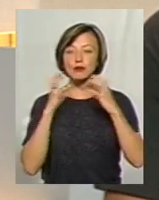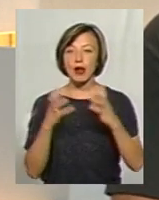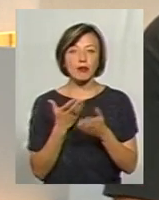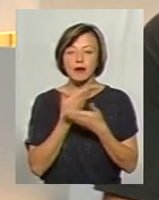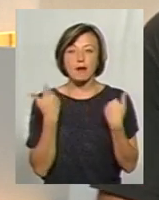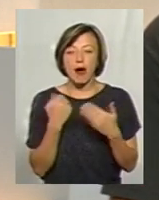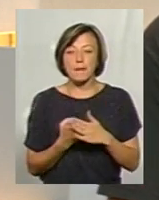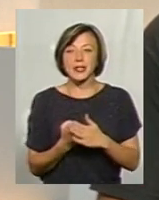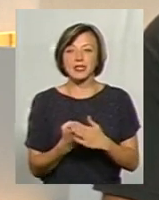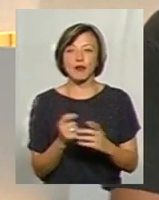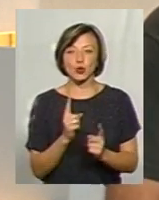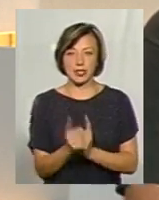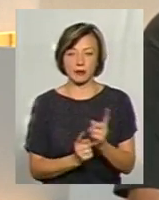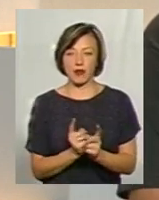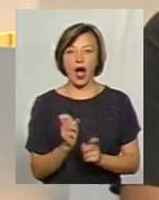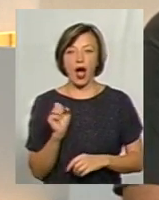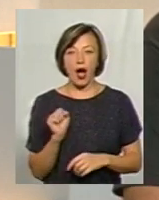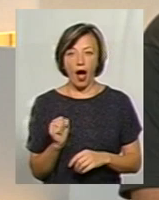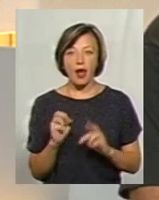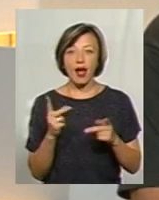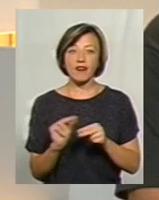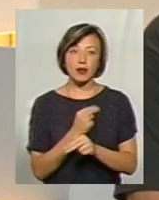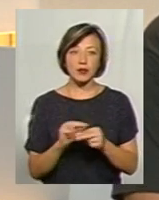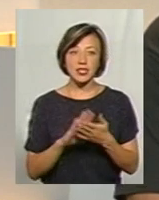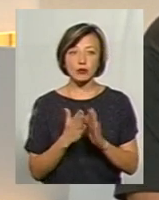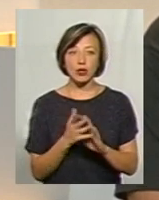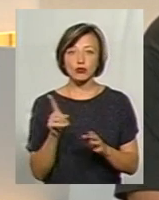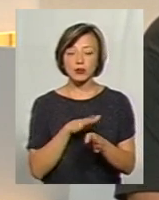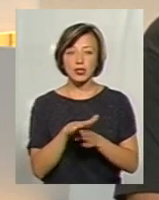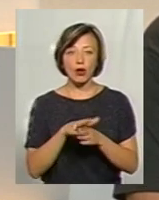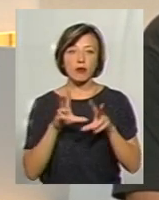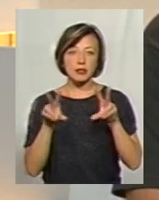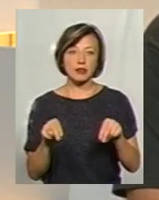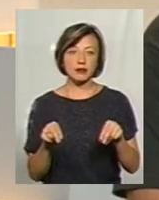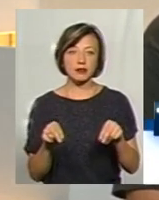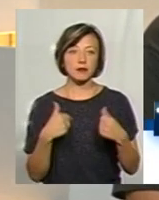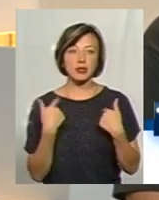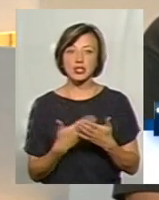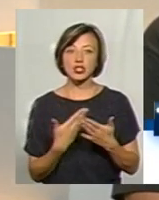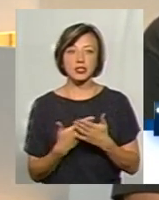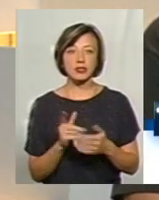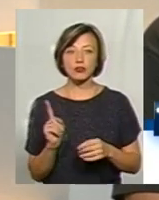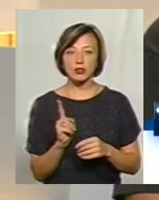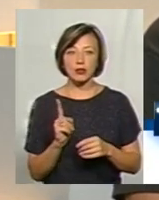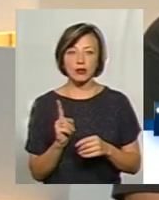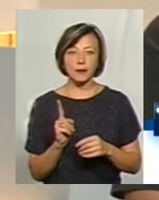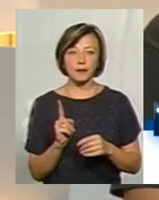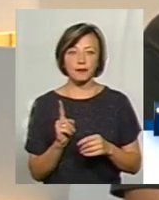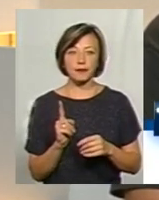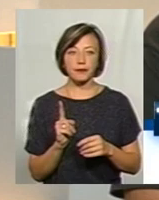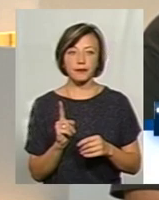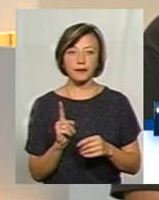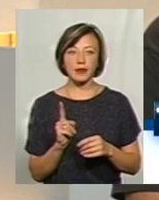щось змінювати. Аж як виправити ситуацію, щоб дотримувалися обіцянок? Мені здається, що формула